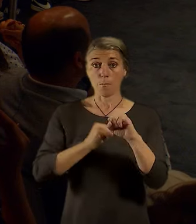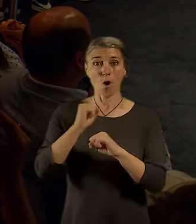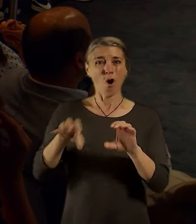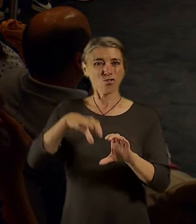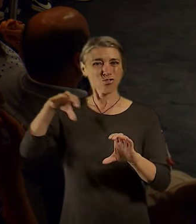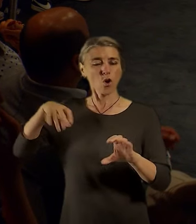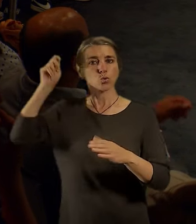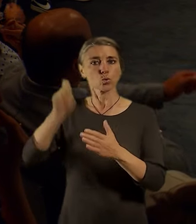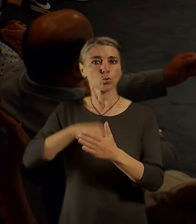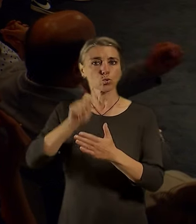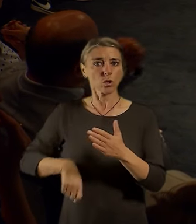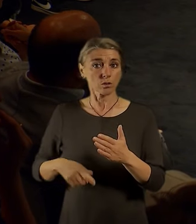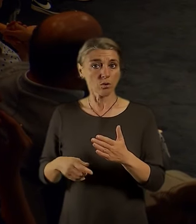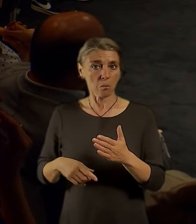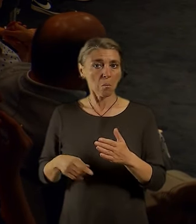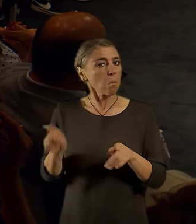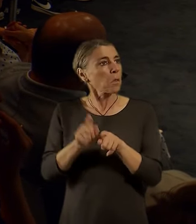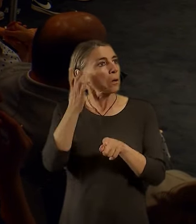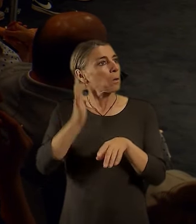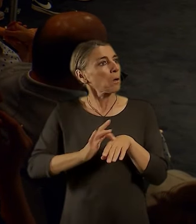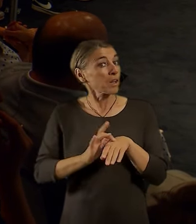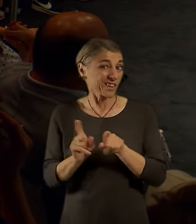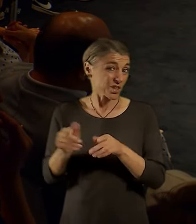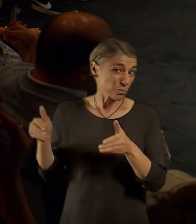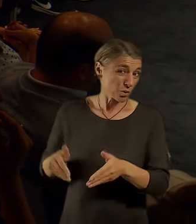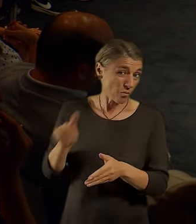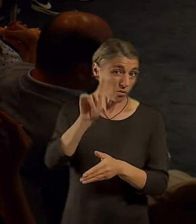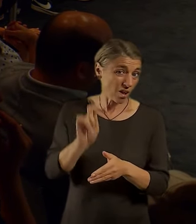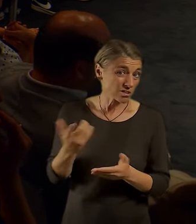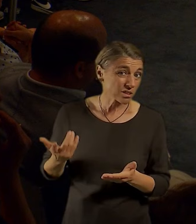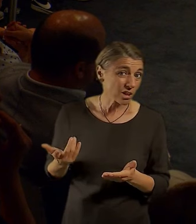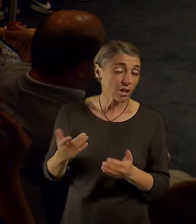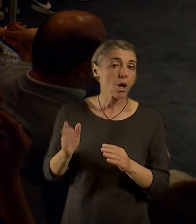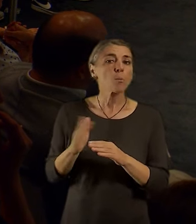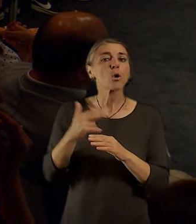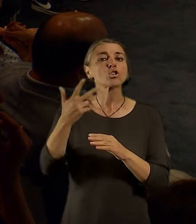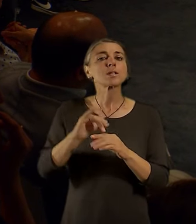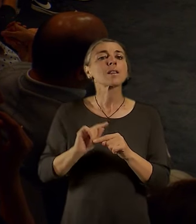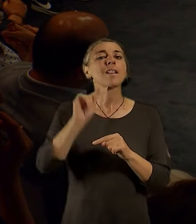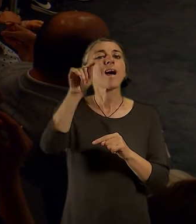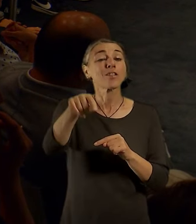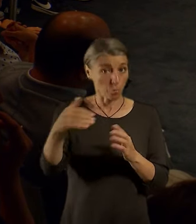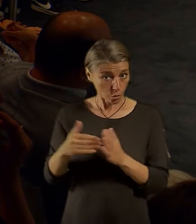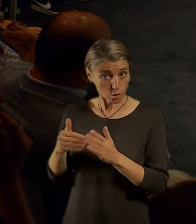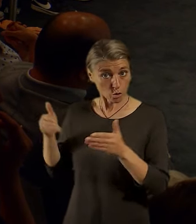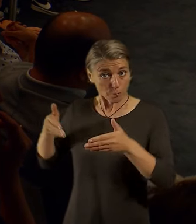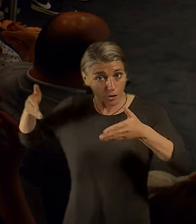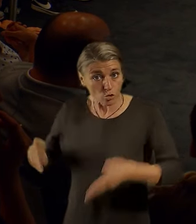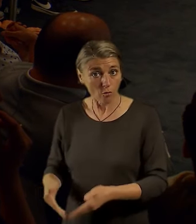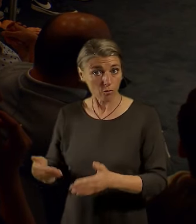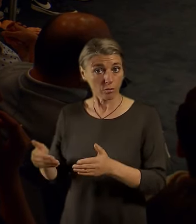To samé třeba s těmi Řbitovi. Já osobně si nejsem vůbec jistý, jestli Řbitovi budou také existovat. Jestli náhodou nebude něco jako